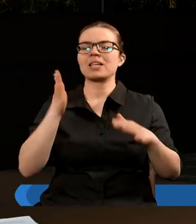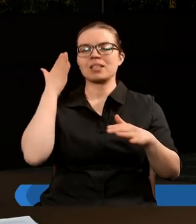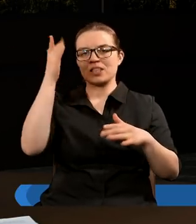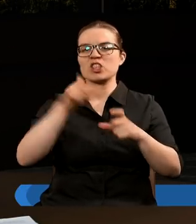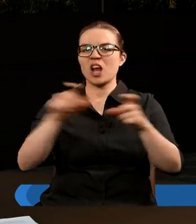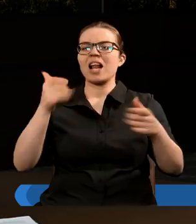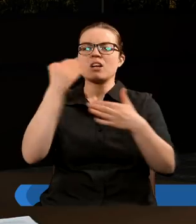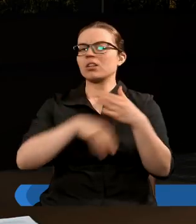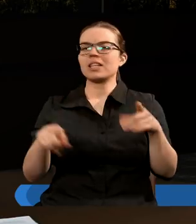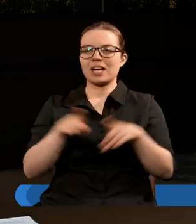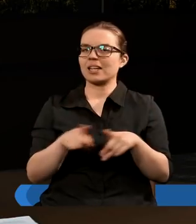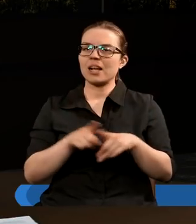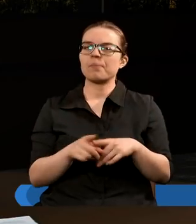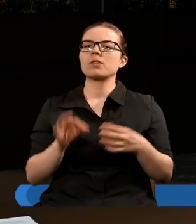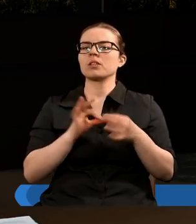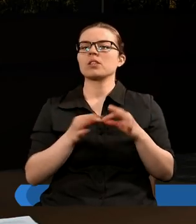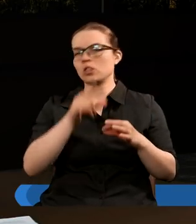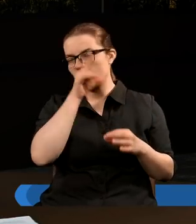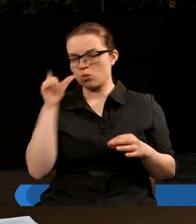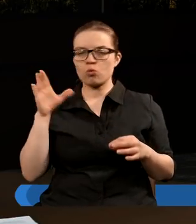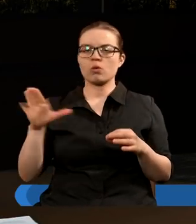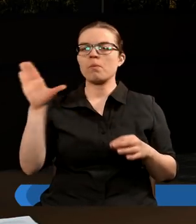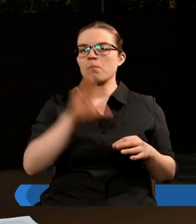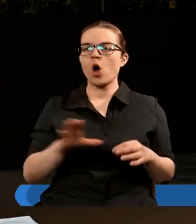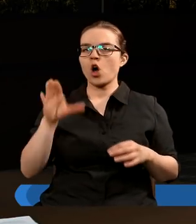czasach końca. Gdy lud Boży